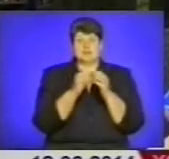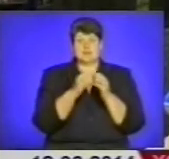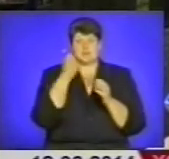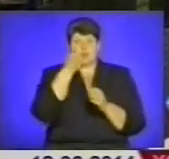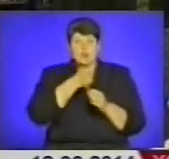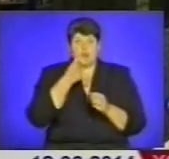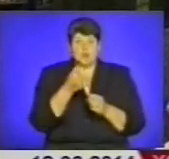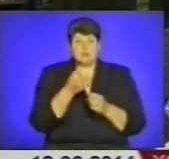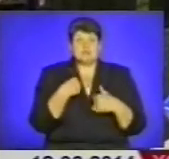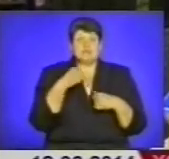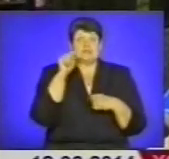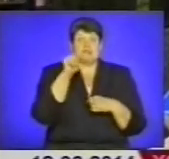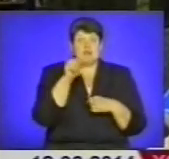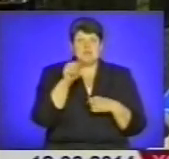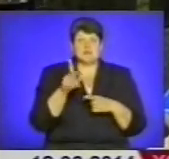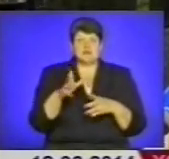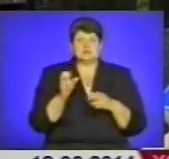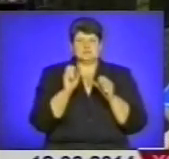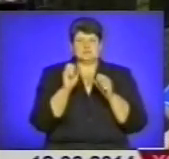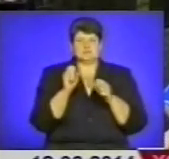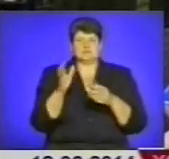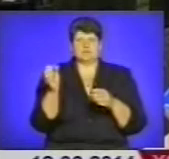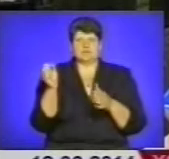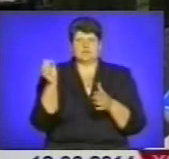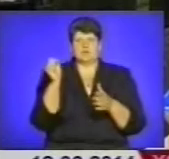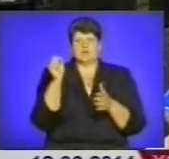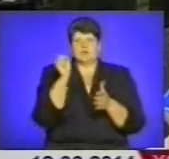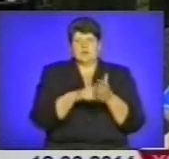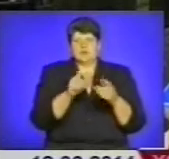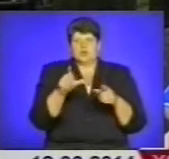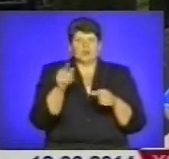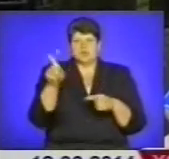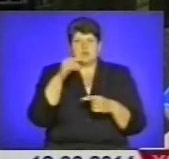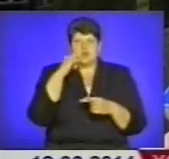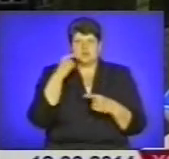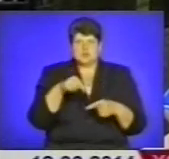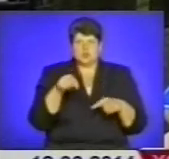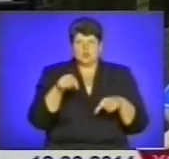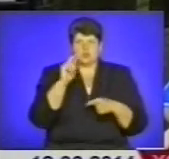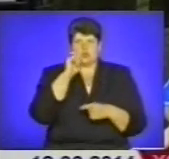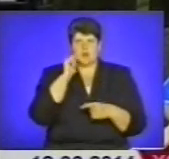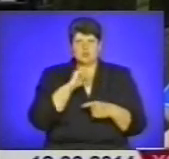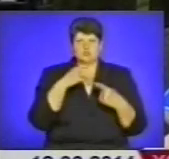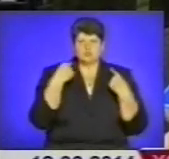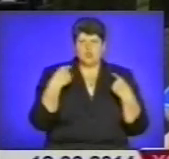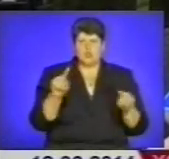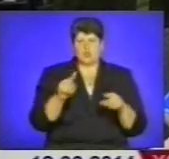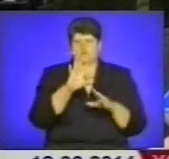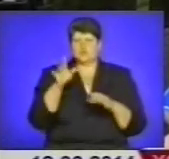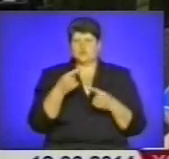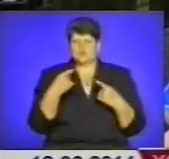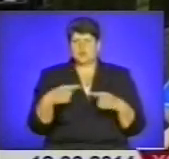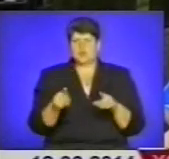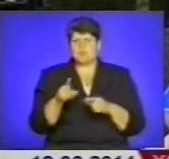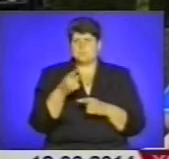і думаю, там так розгоняють кривавим методом. Тут-то не Росія, тут вообще-то Україна, тут другий менталитет, другая нація, другое. Все, почему